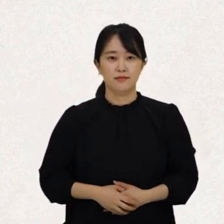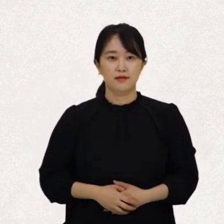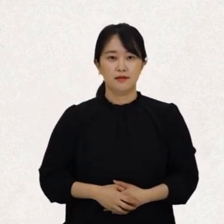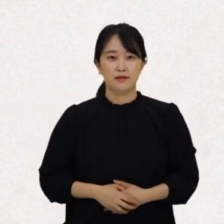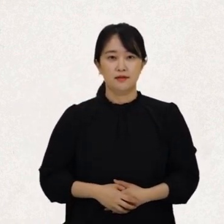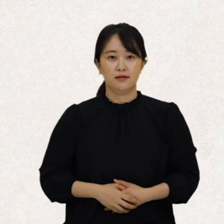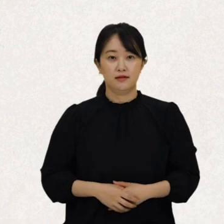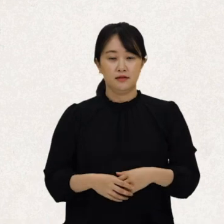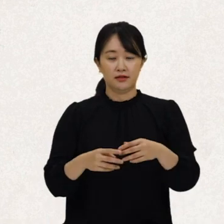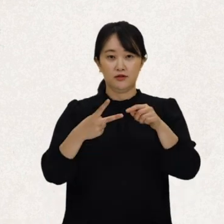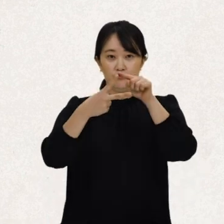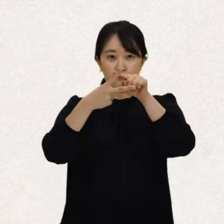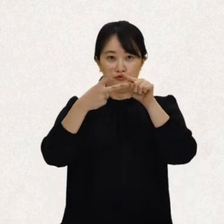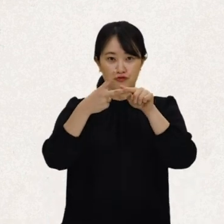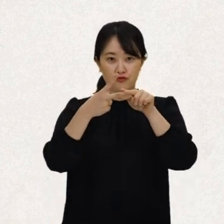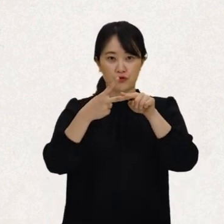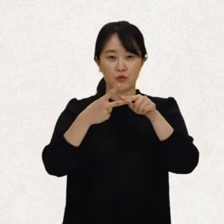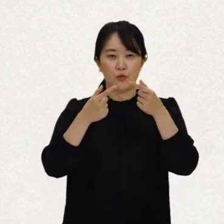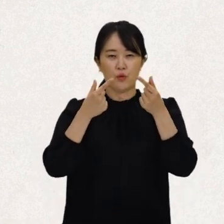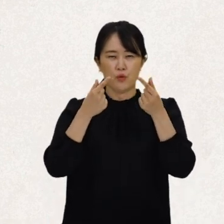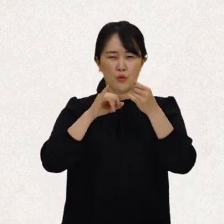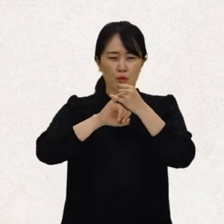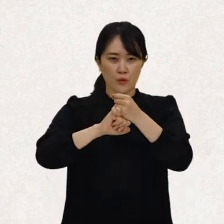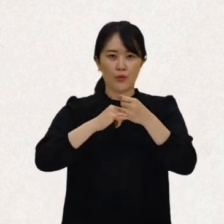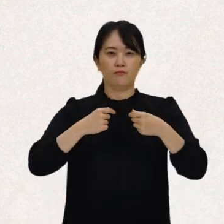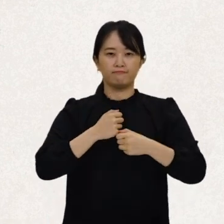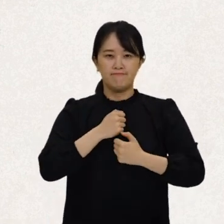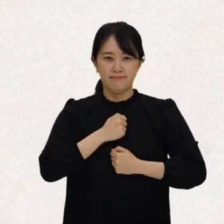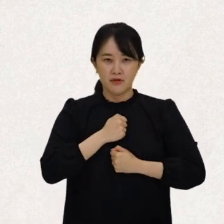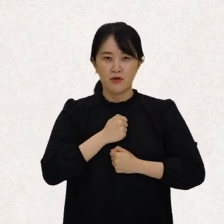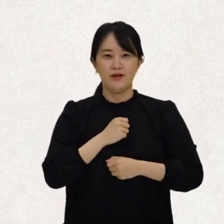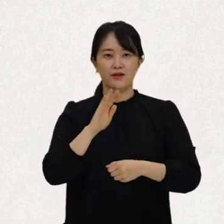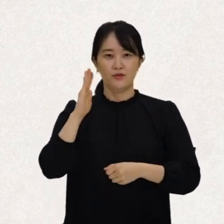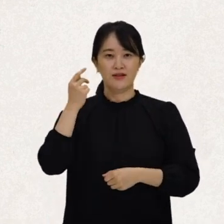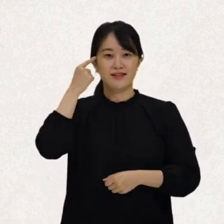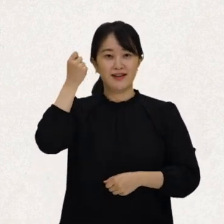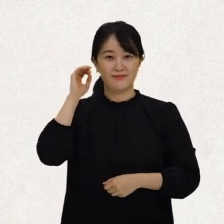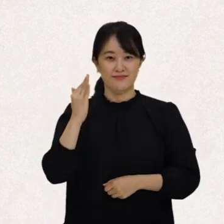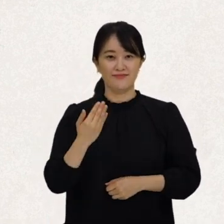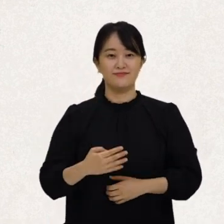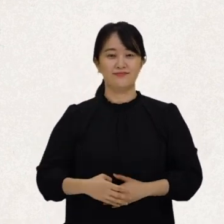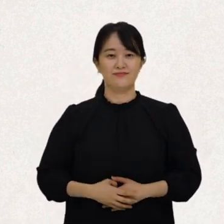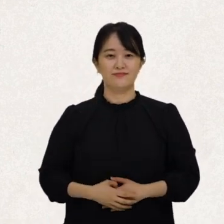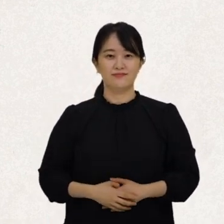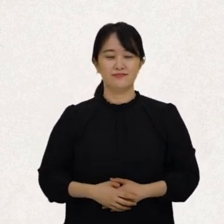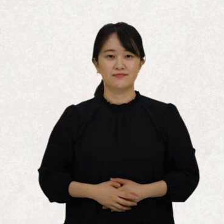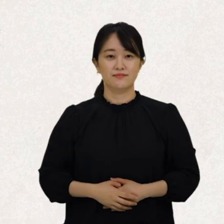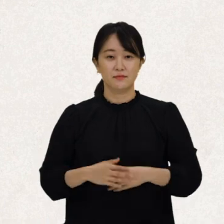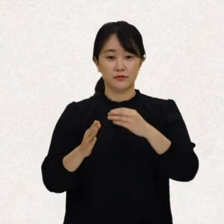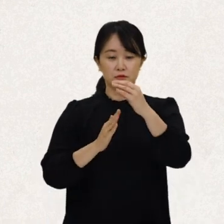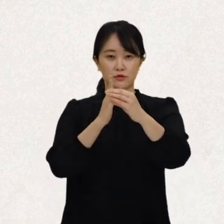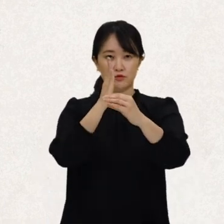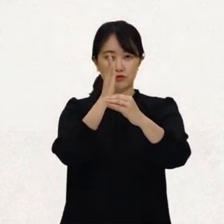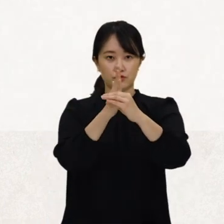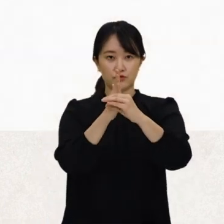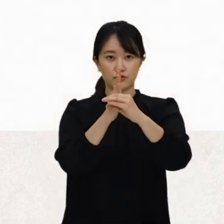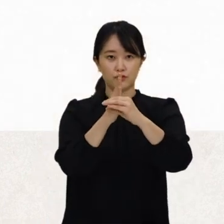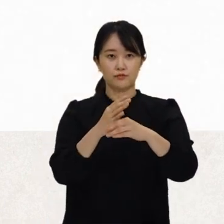공통적으로 지켜야 할 원칙과 의무가 규정된 조항이라고 생각하면 돼요. 이 중에서